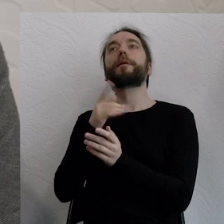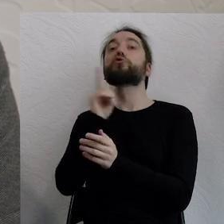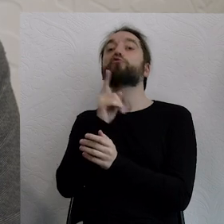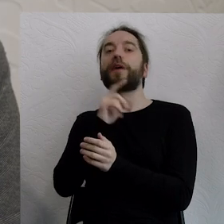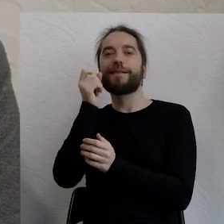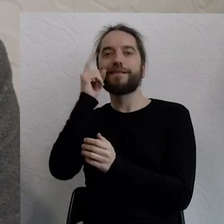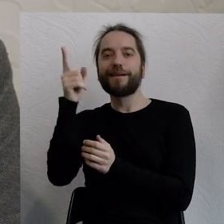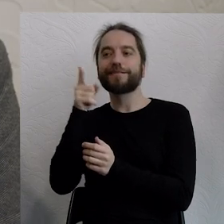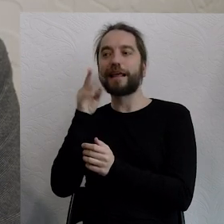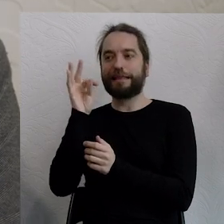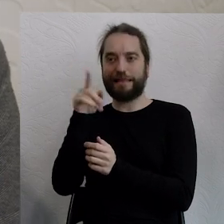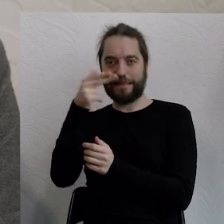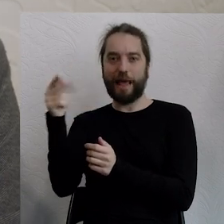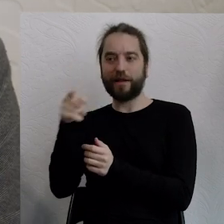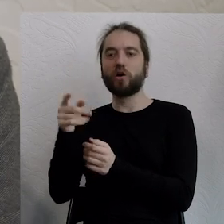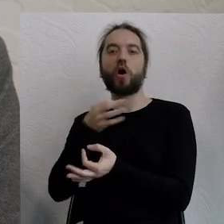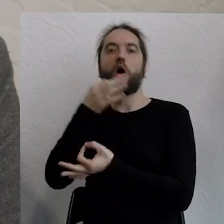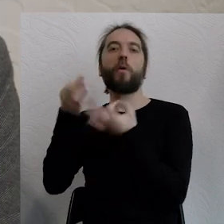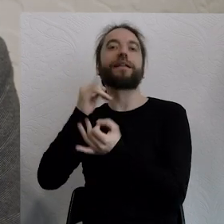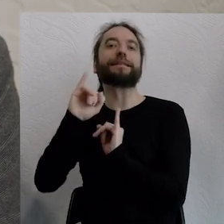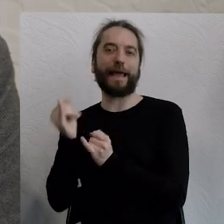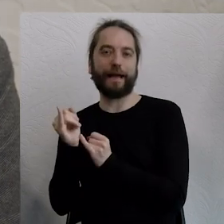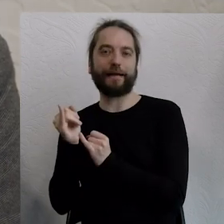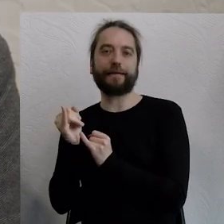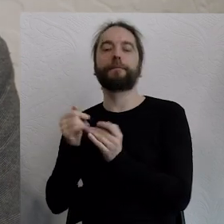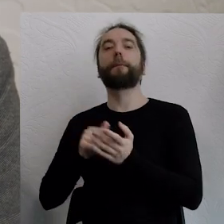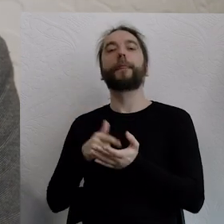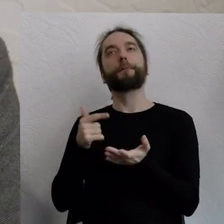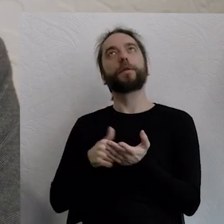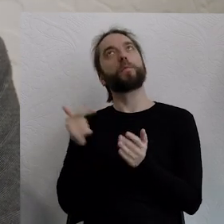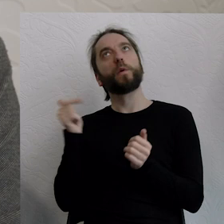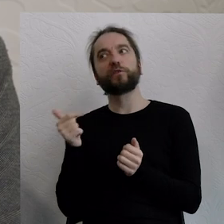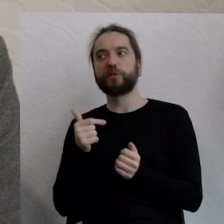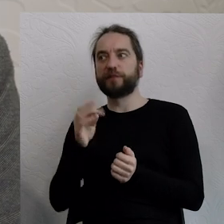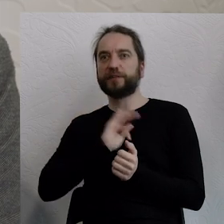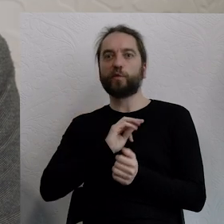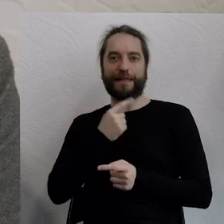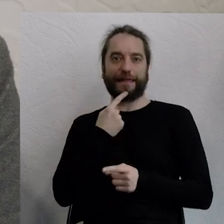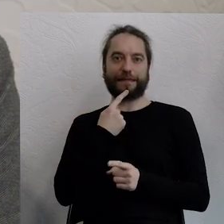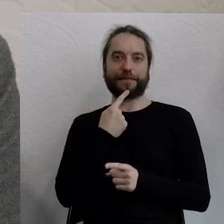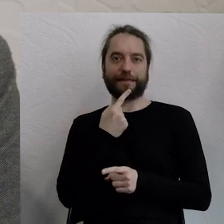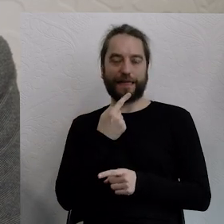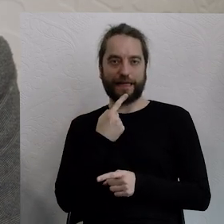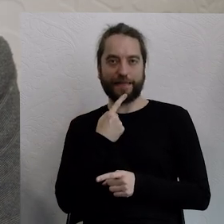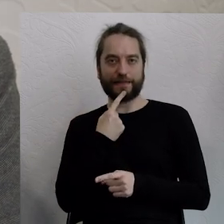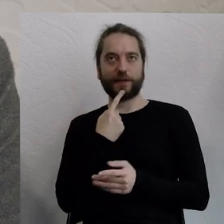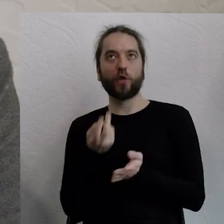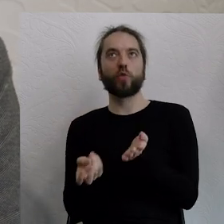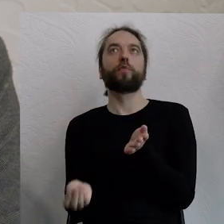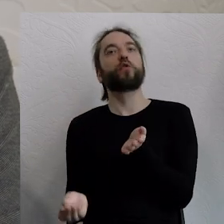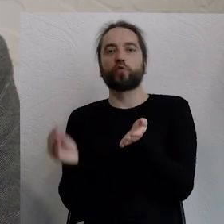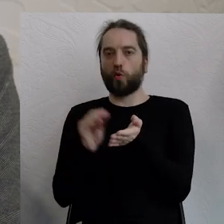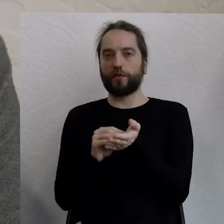inteligencji. I zaproponował, żebyśmy zaczęli wprowadzać do naszego języka coś takiego, jak nowy gatunek cyfrowy.